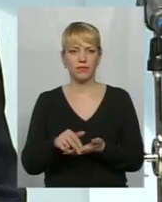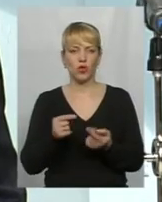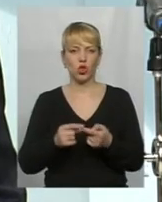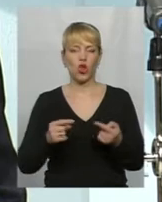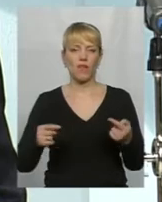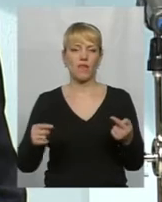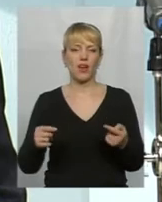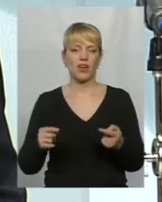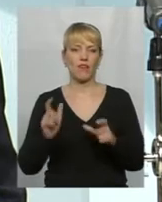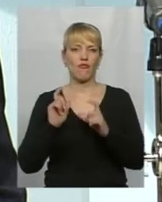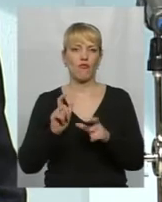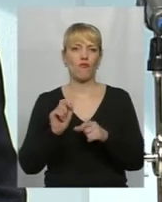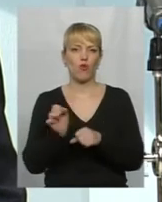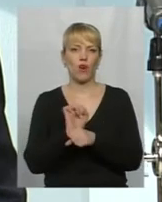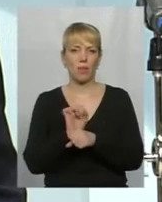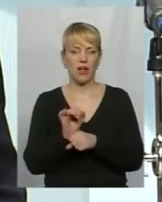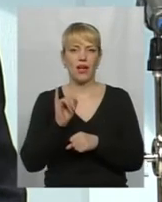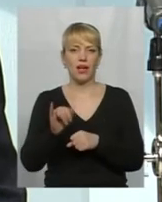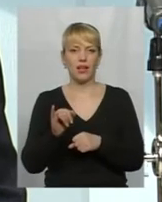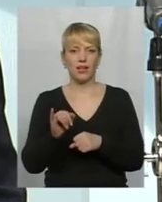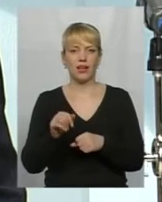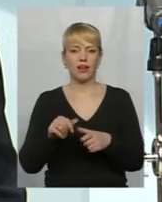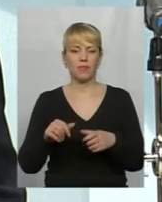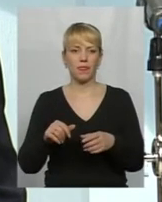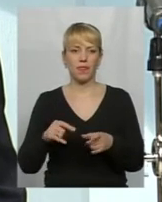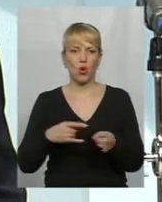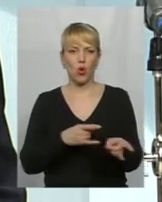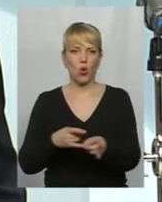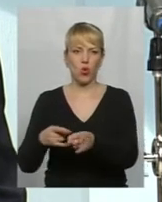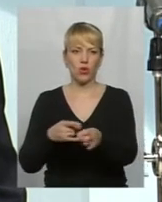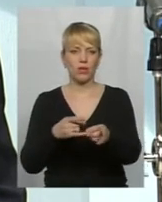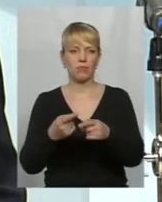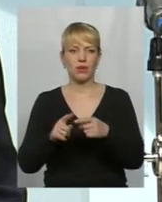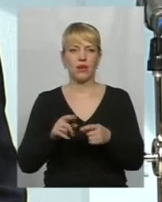товари фурами, і йшли колонами, і під супроводом того ж самого корду.